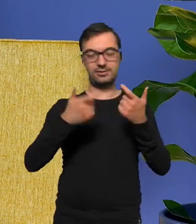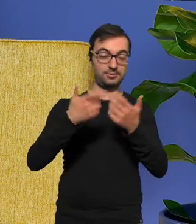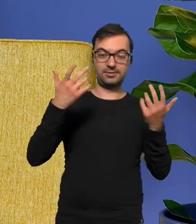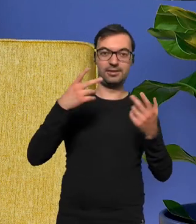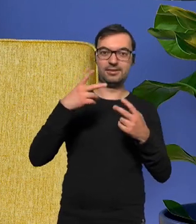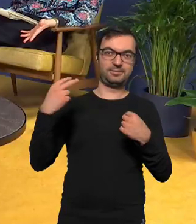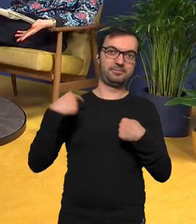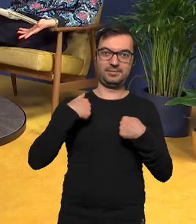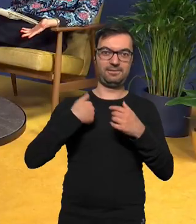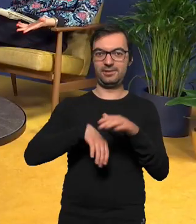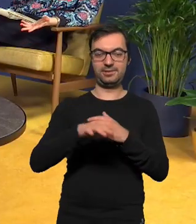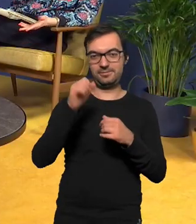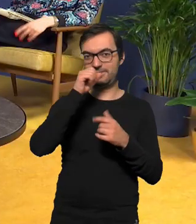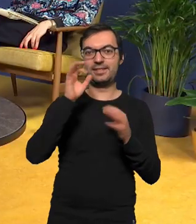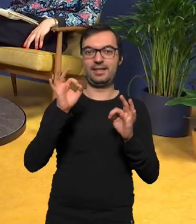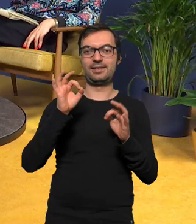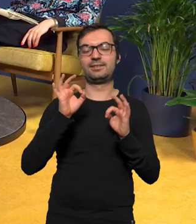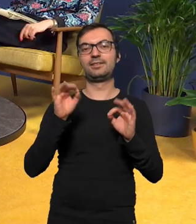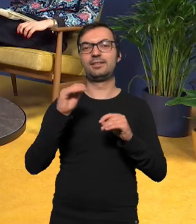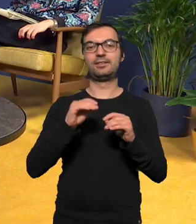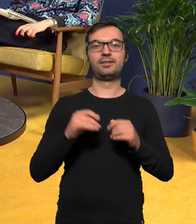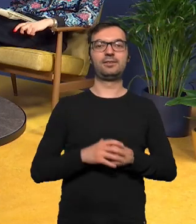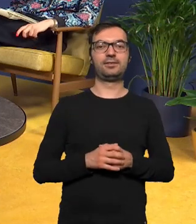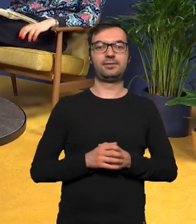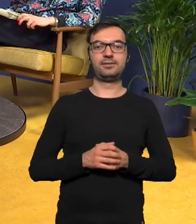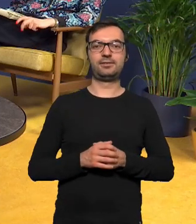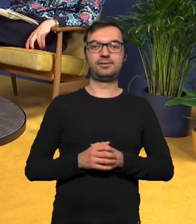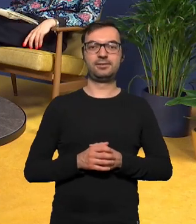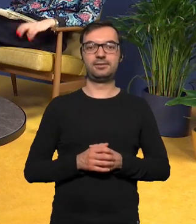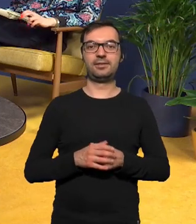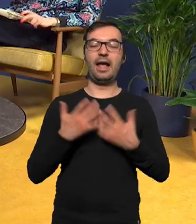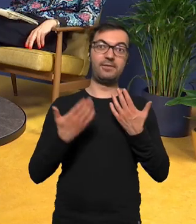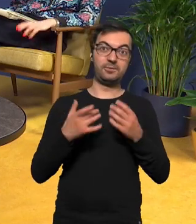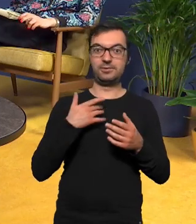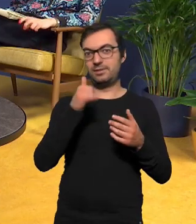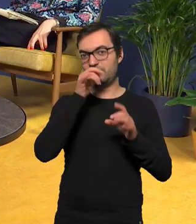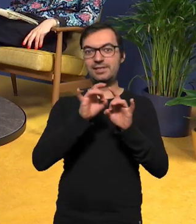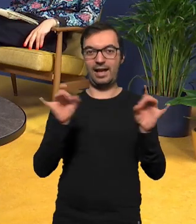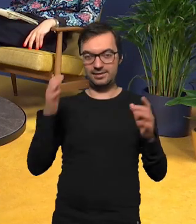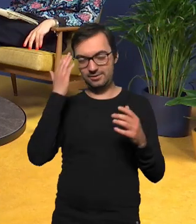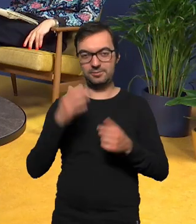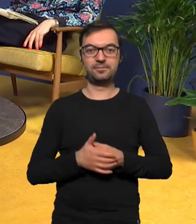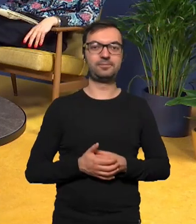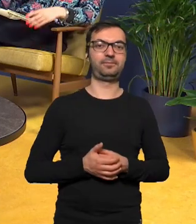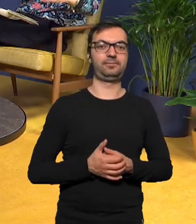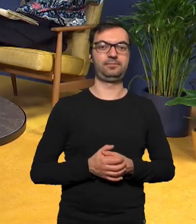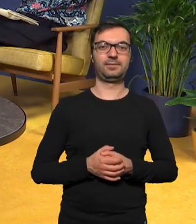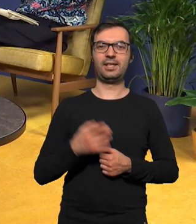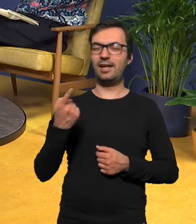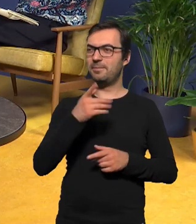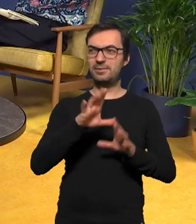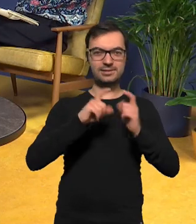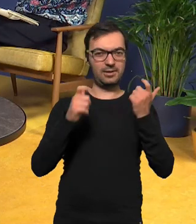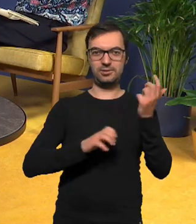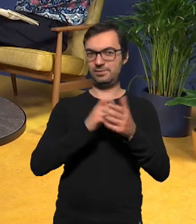naszym widokiem i no teraz też oczywiście naszym potencjalnym wirusem a wy macie cały